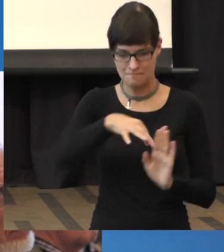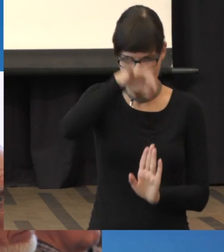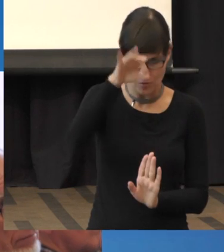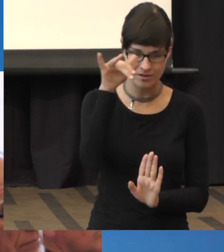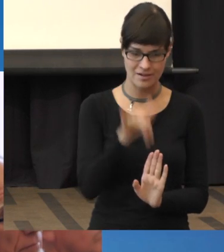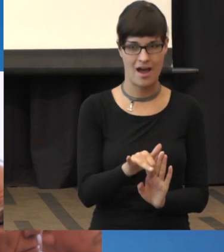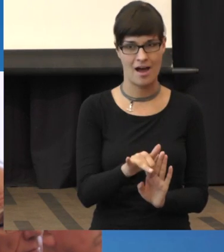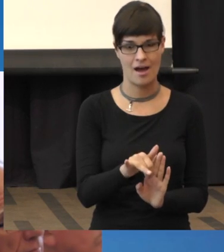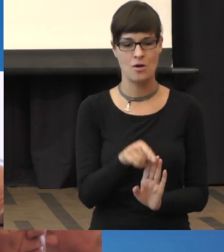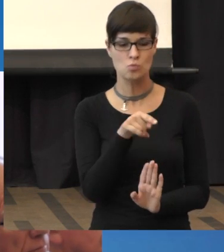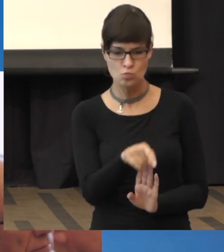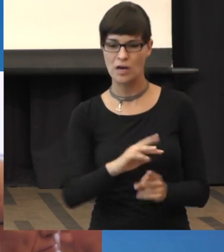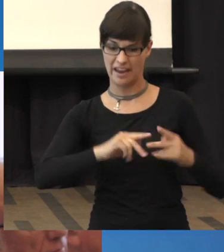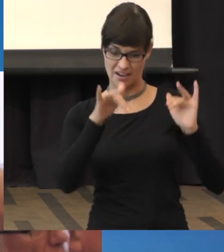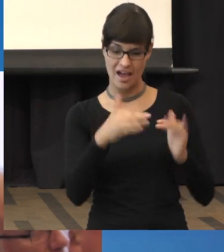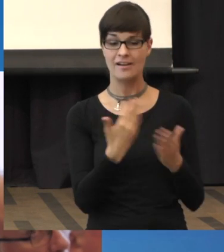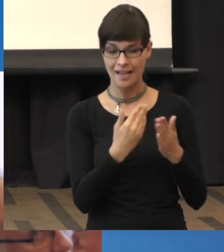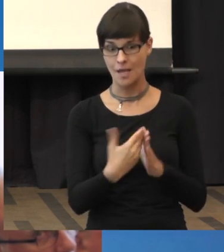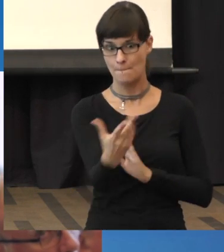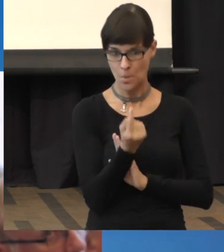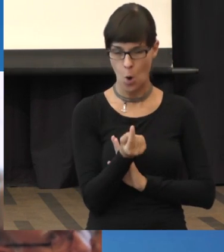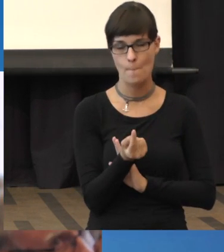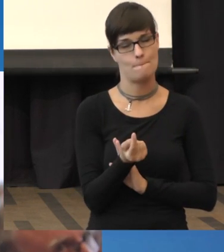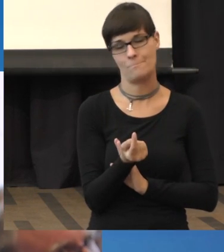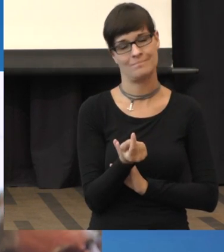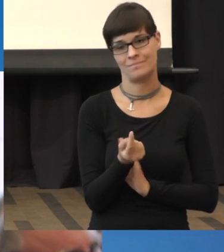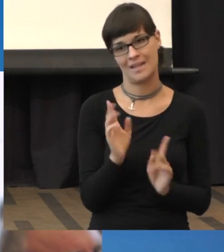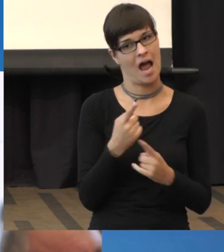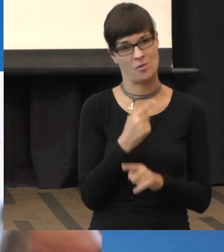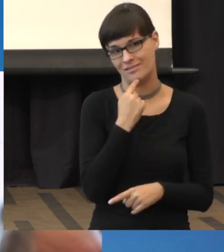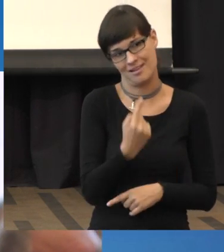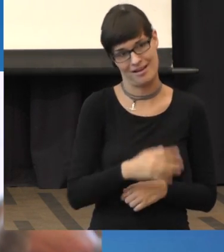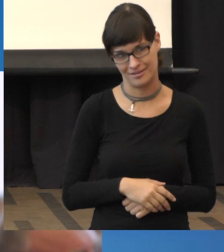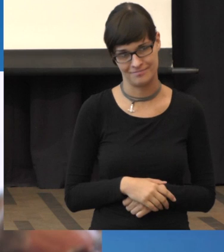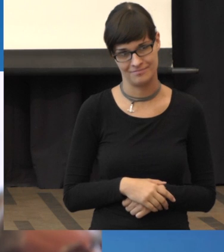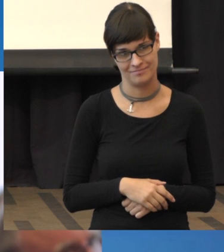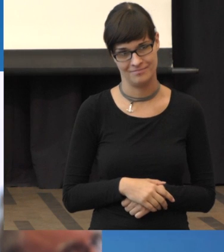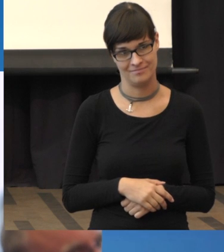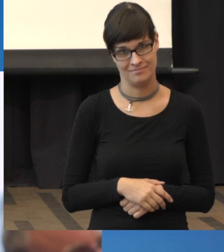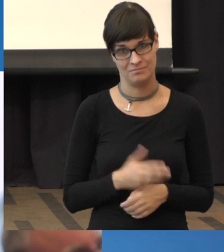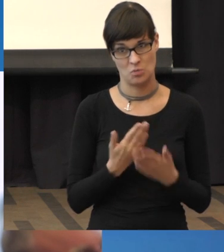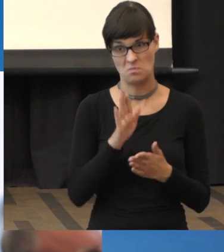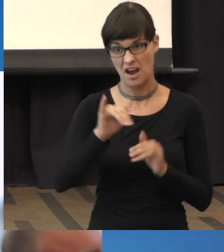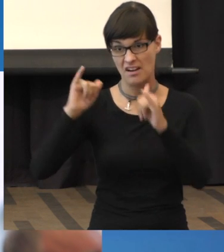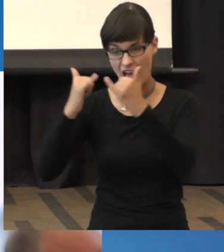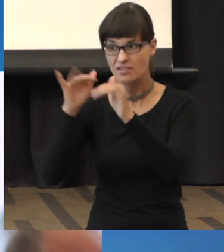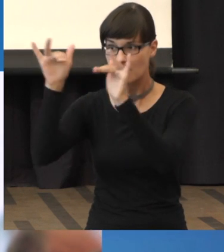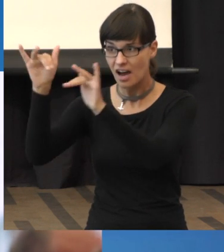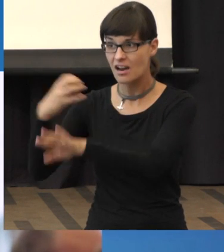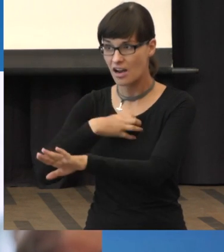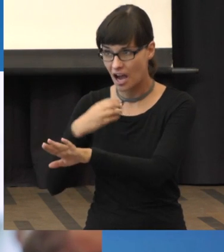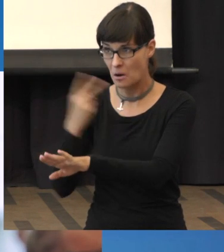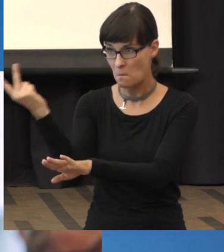okay, mit der und der Wahrscheinlichkeit bekommen Sie jetzt auch eine Makuladegeneration, weil Ihre Eltern eine gehabt haben.